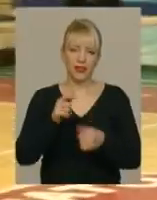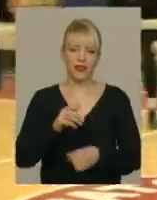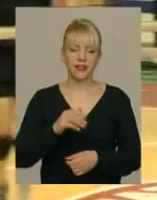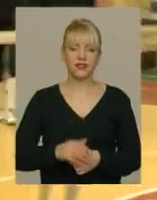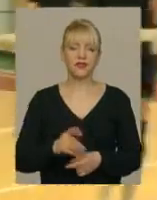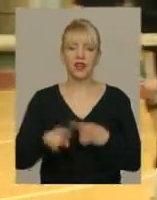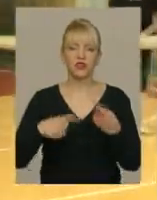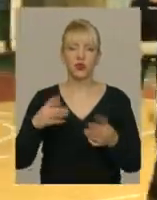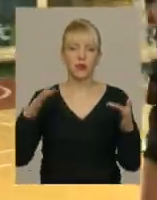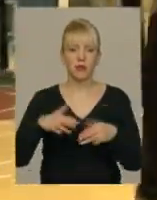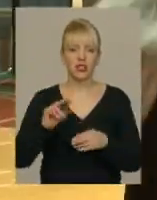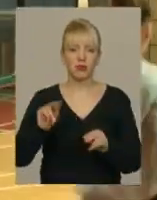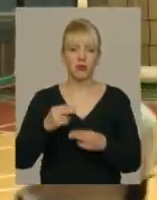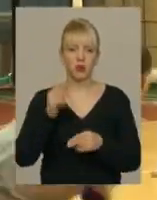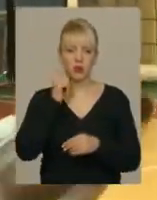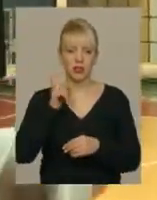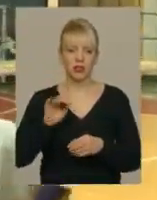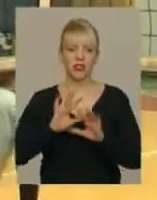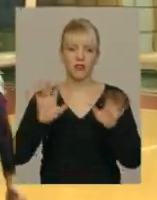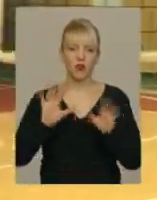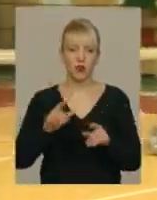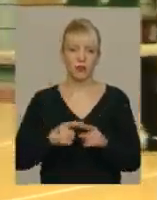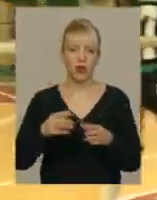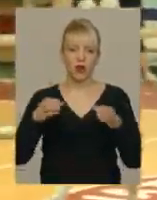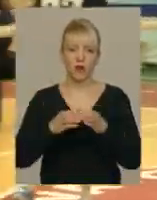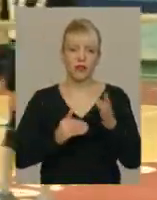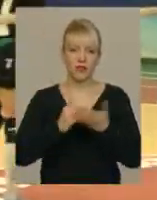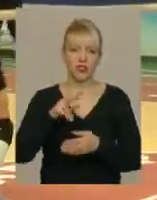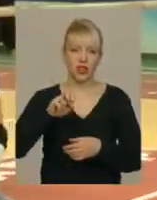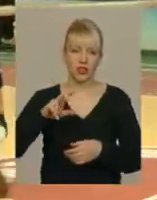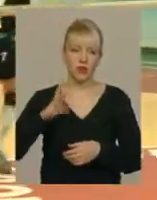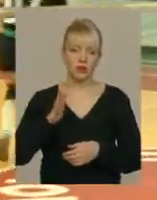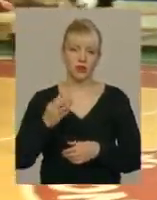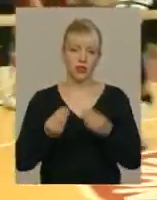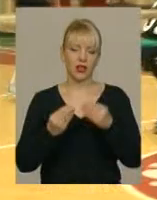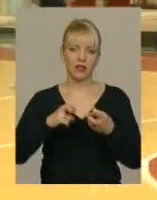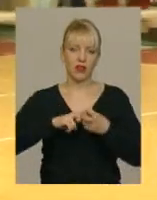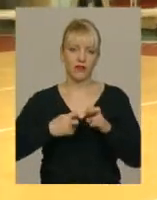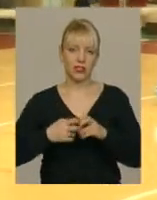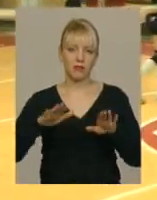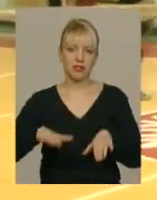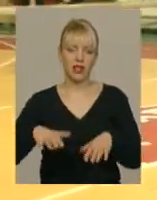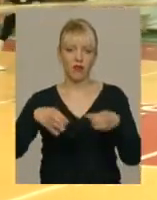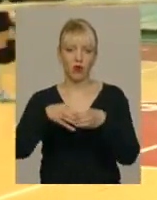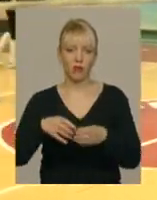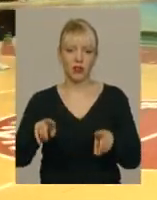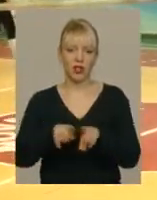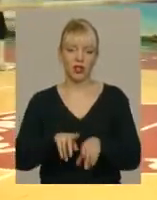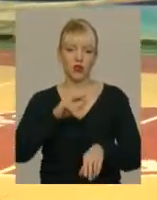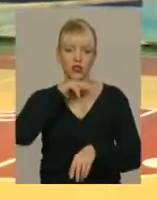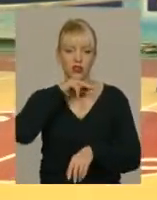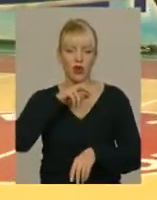Наступні матчі в чемпіонаті України з волейболу серед команд вищої ліги новатор зіграє в Івано-Франківську з місцевою командою, а також